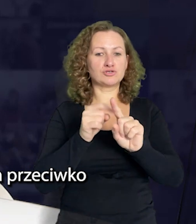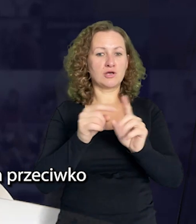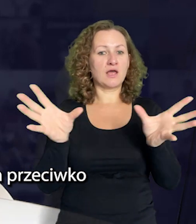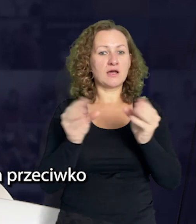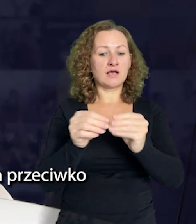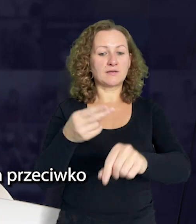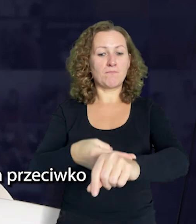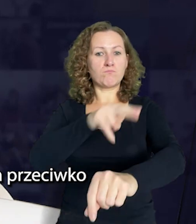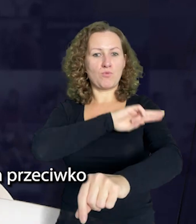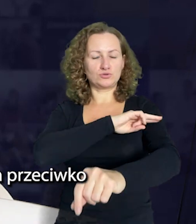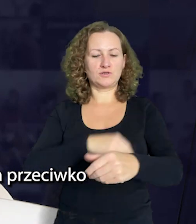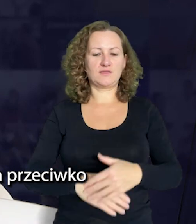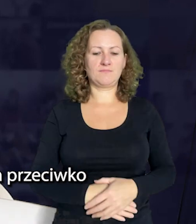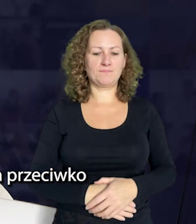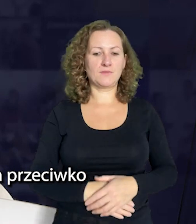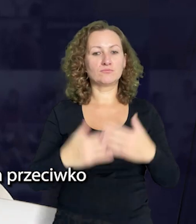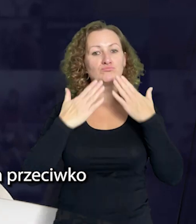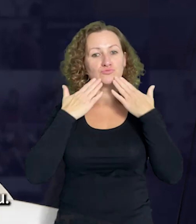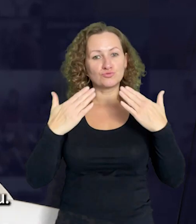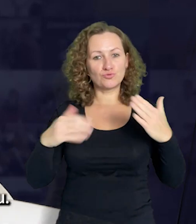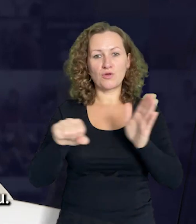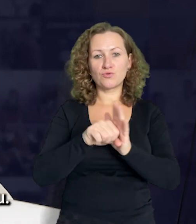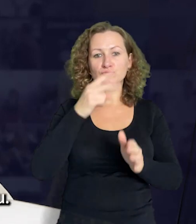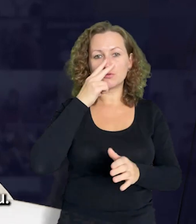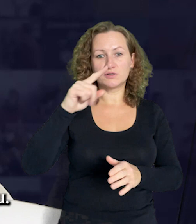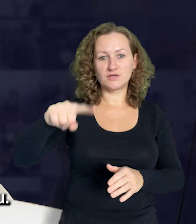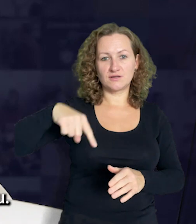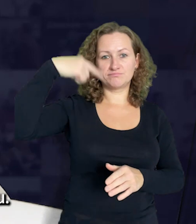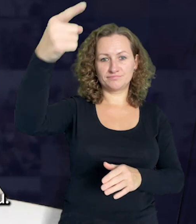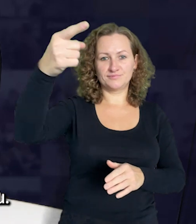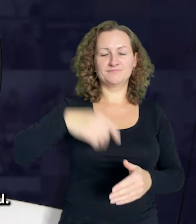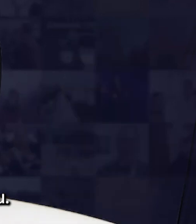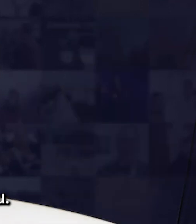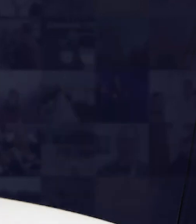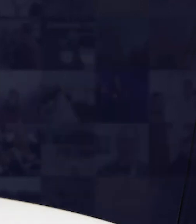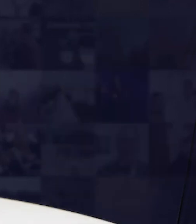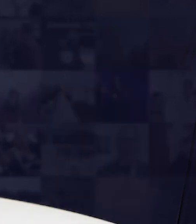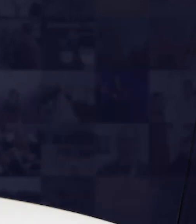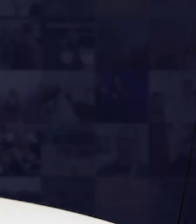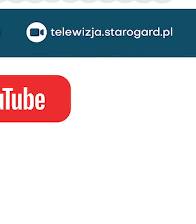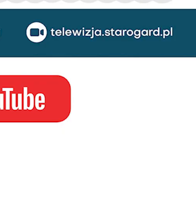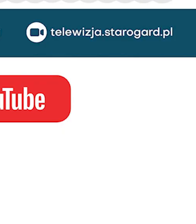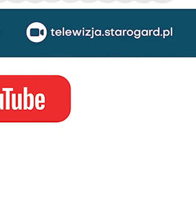koszykarze zagrają 18 października przeciwko ENA Basket Poznań. Dziękuję i do zobaczenia w następnym tygodniu.